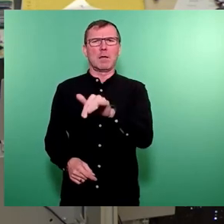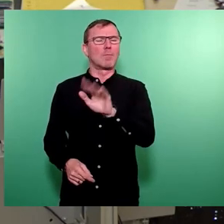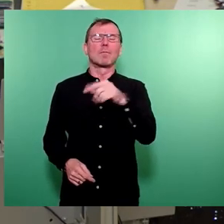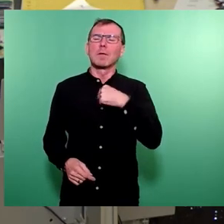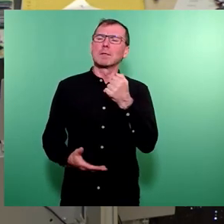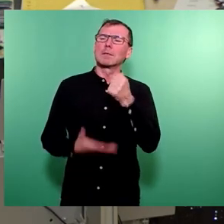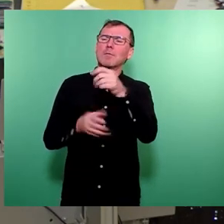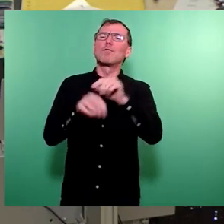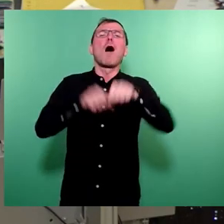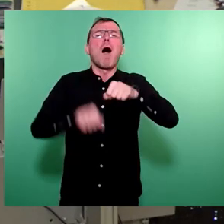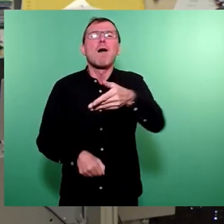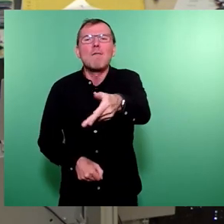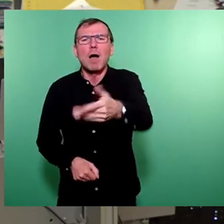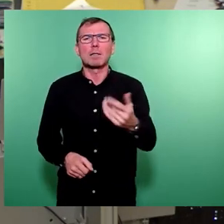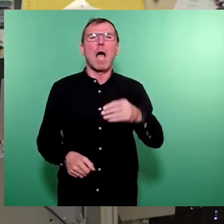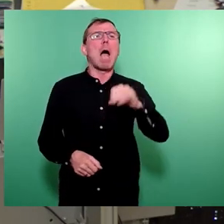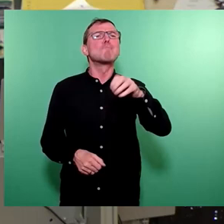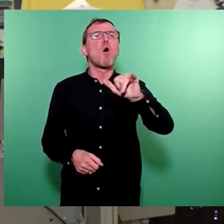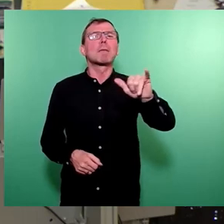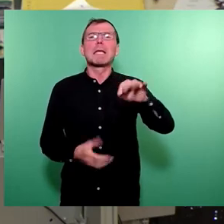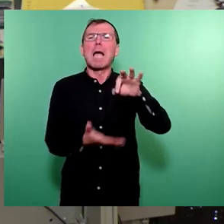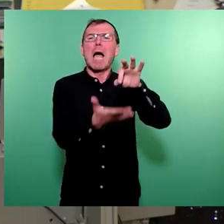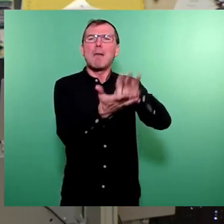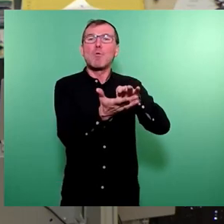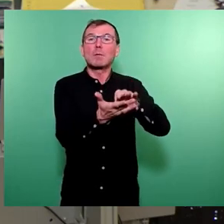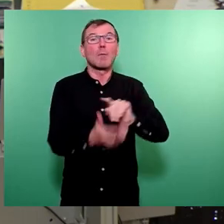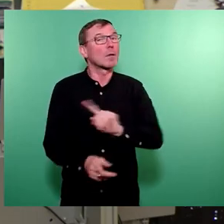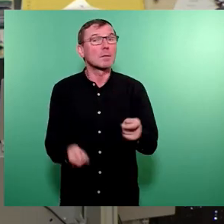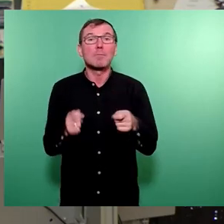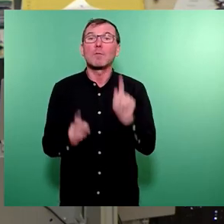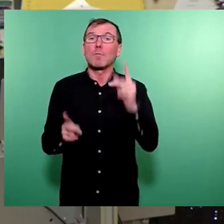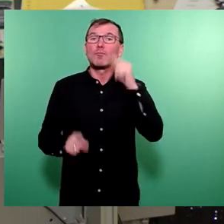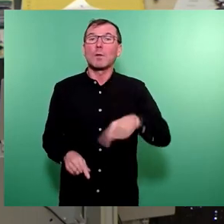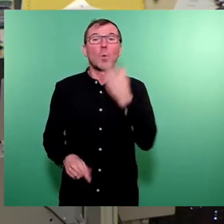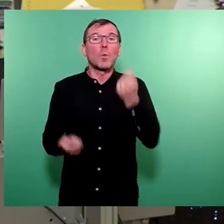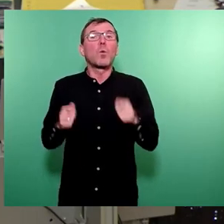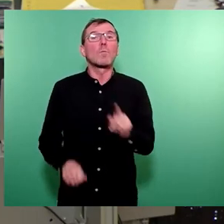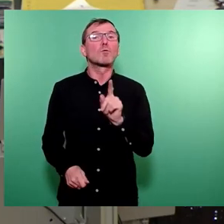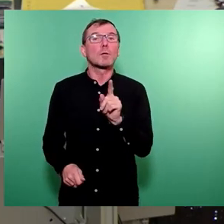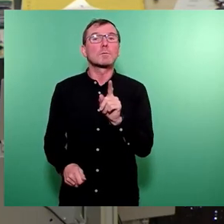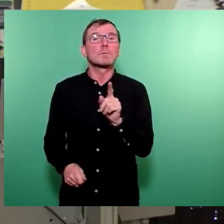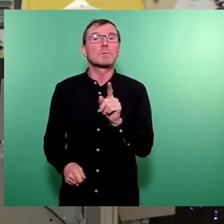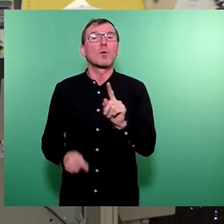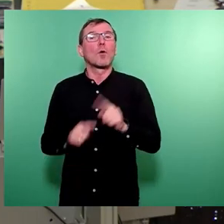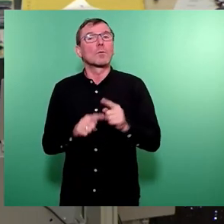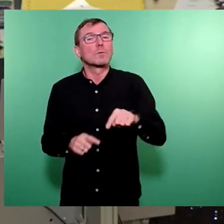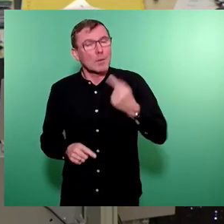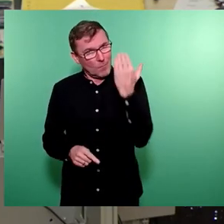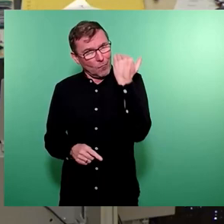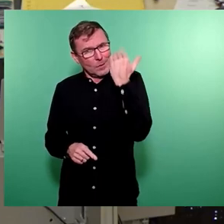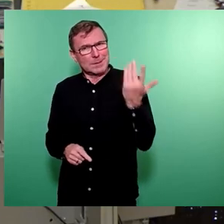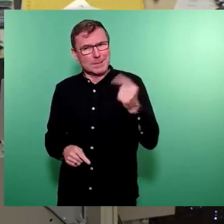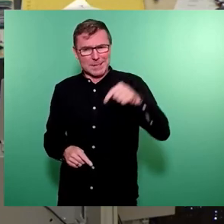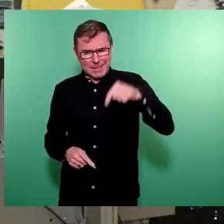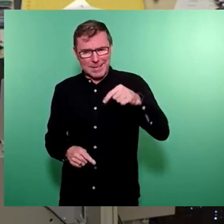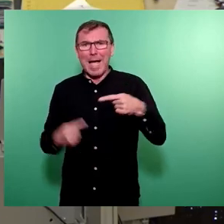Fahrräder an. Wir betreiben Mobi-Punkte, die so nicht beschlossen sind vom Stadtrat. Ja? Und dann haben wir vor kurzem noch hier gegen